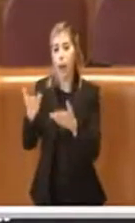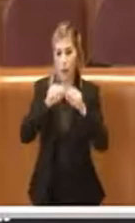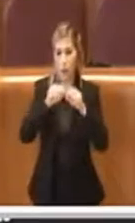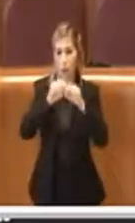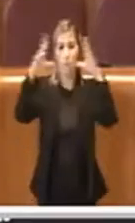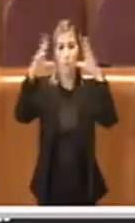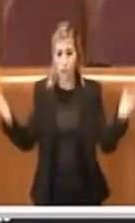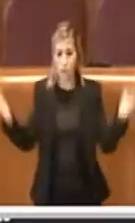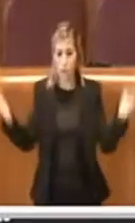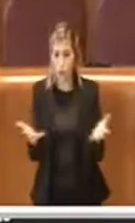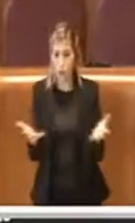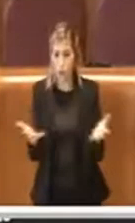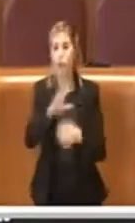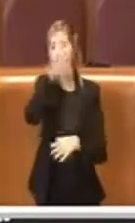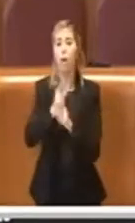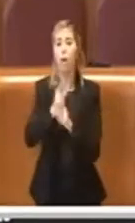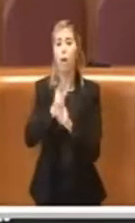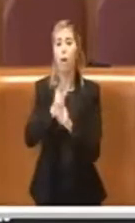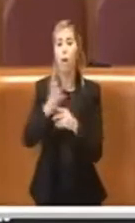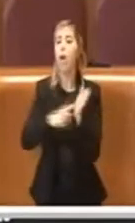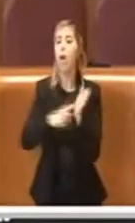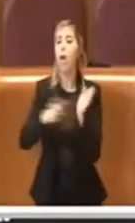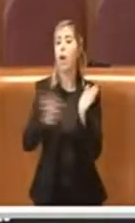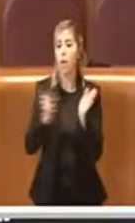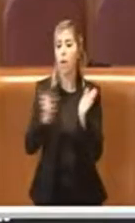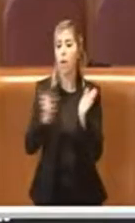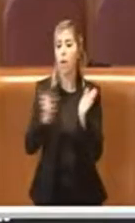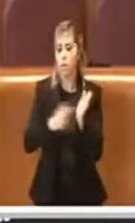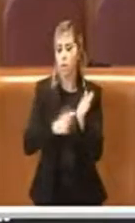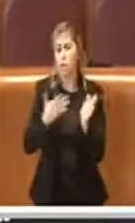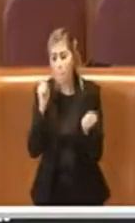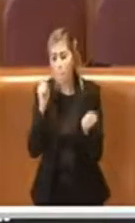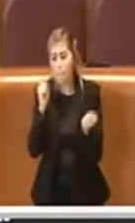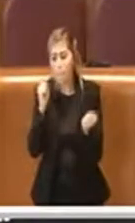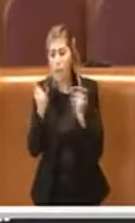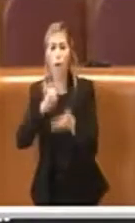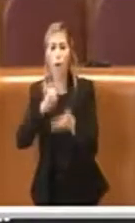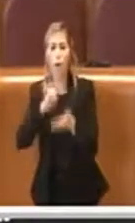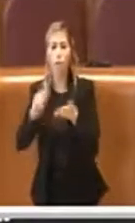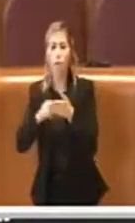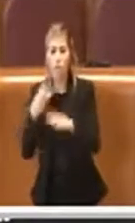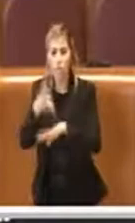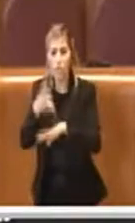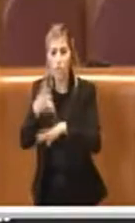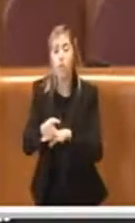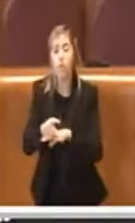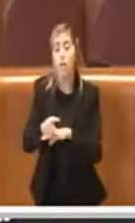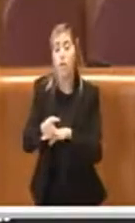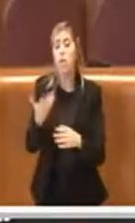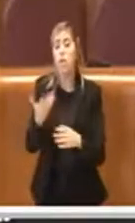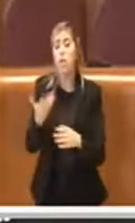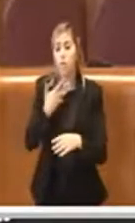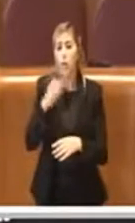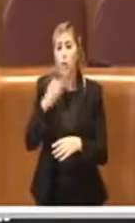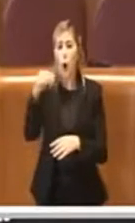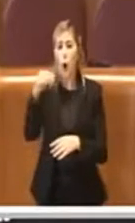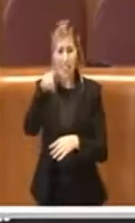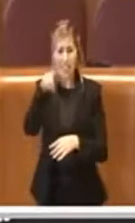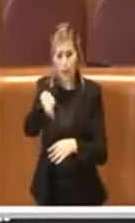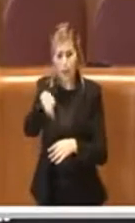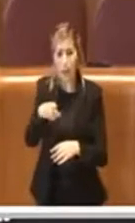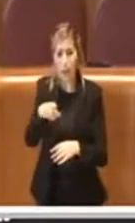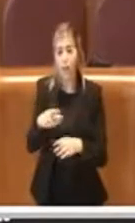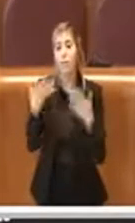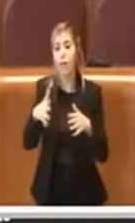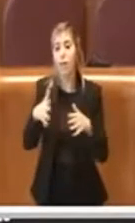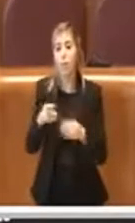quasi dovuto, ci sono le migliorie introdotte dagli uffici, ci sono delle OSP che vengono